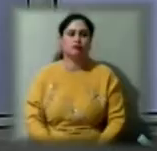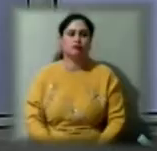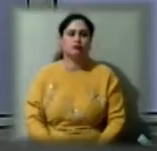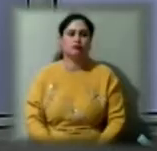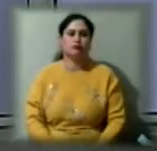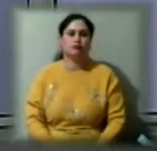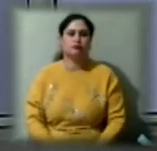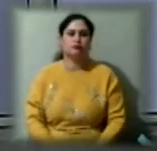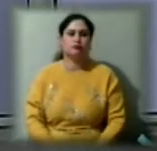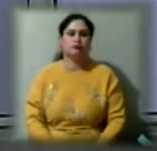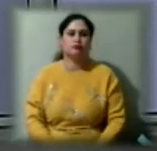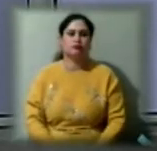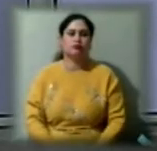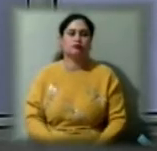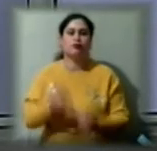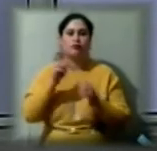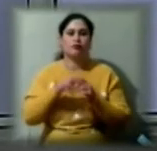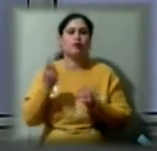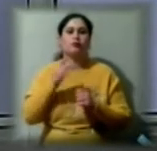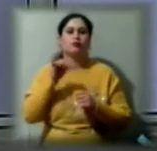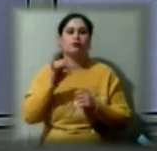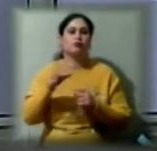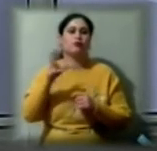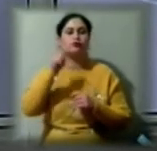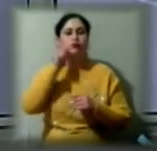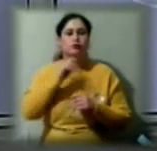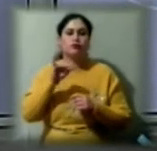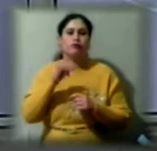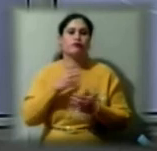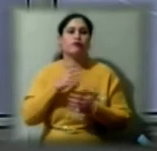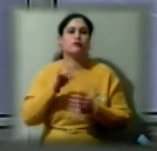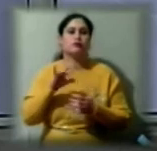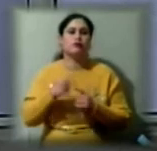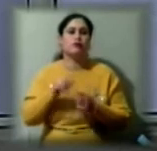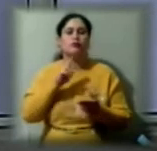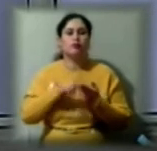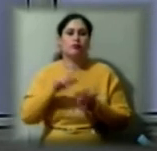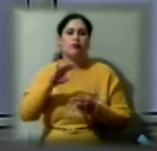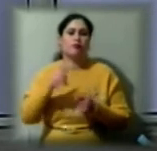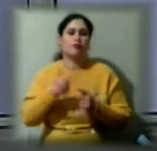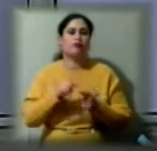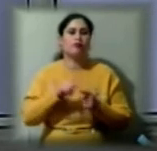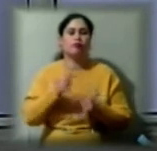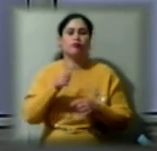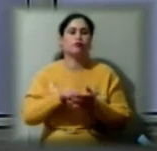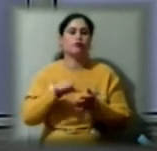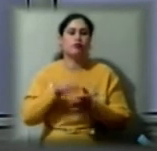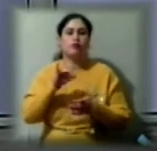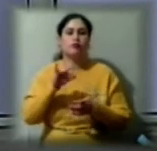Херсон. Завершився перший тур всеукраїнського творчого фестивалю «Поціловані Богом». Вперше учасники та організатори